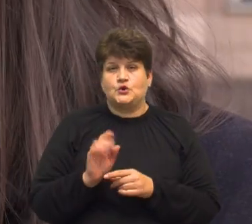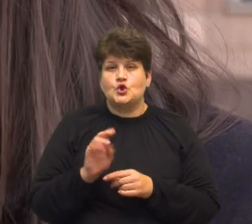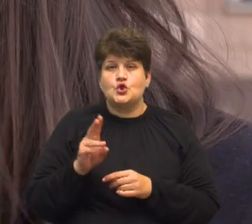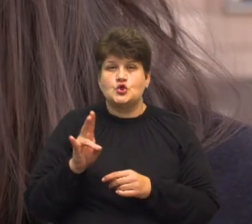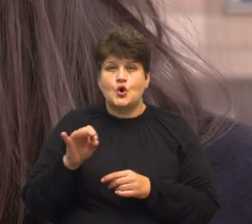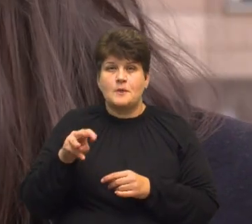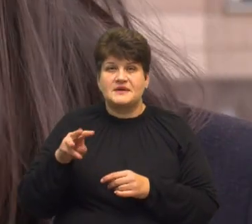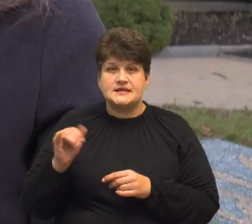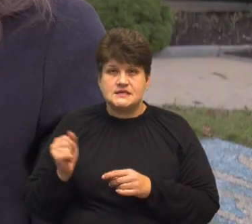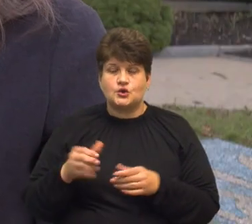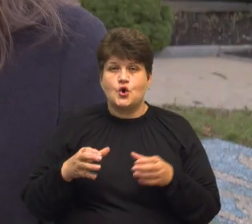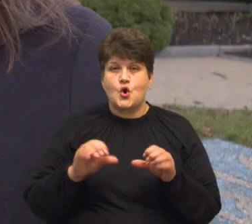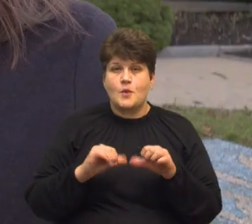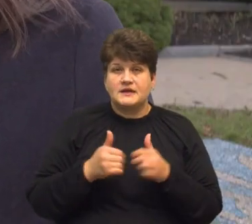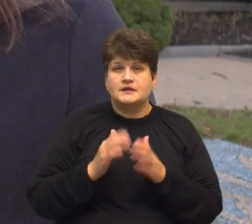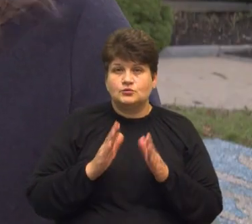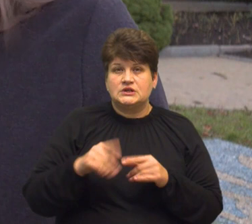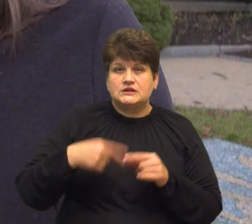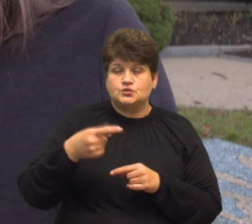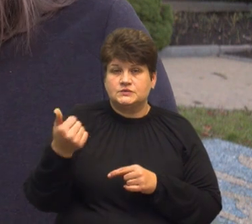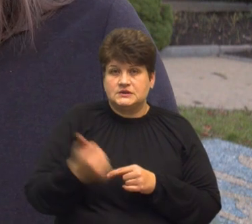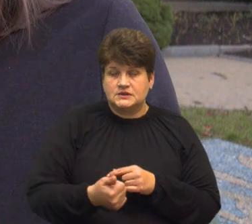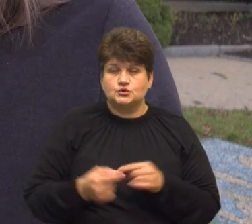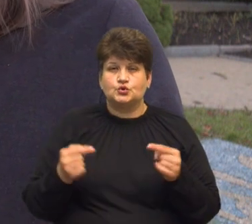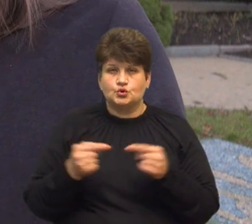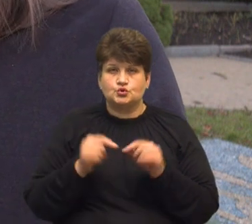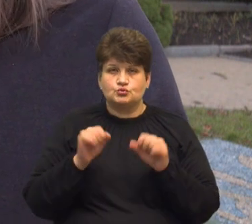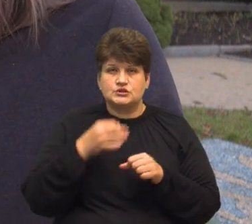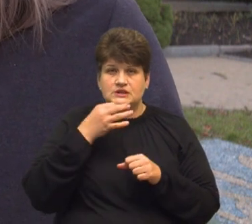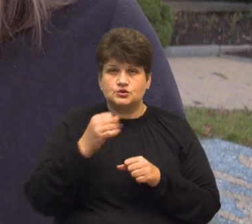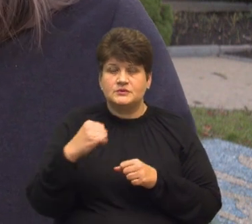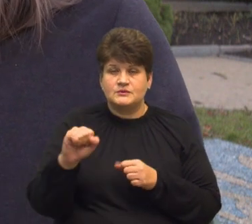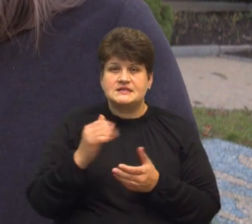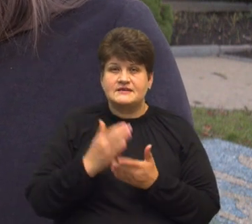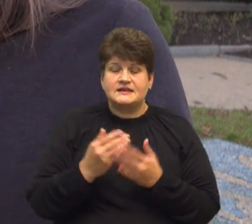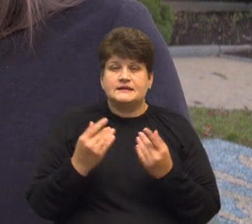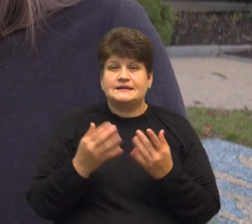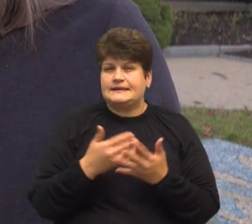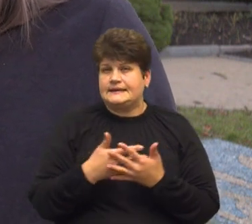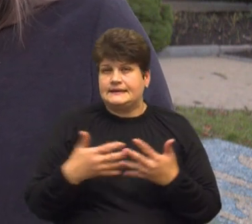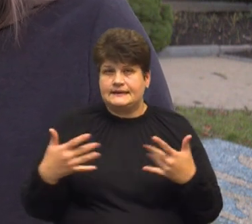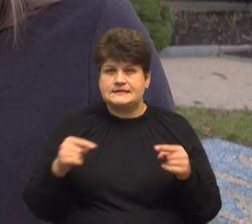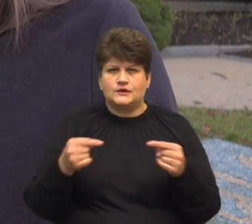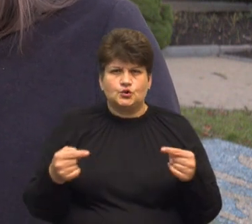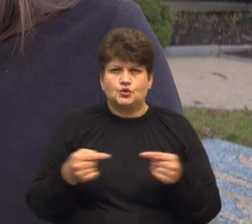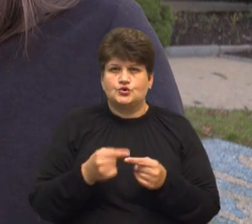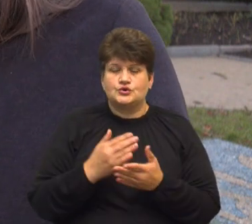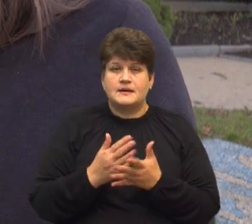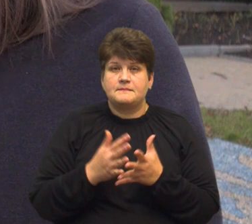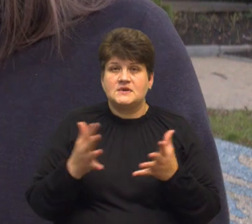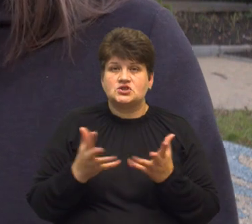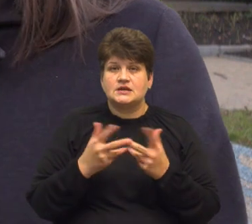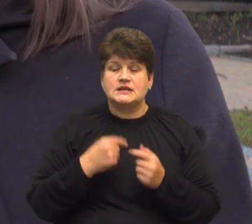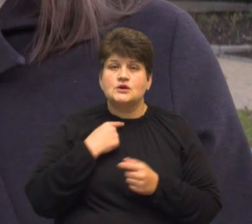відбудеться наступного тижня. Точно можу сказати, що переможців буде кілька. З них точно є найбільша кількість голосів,